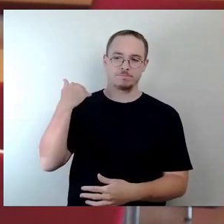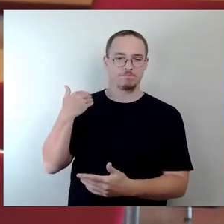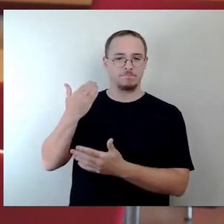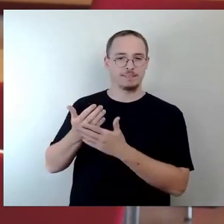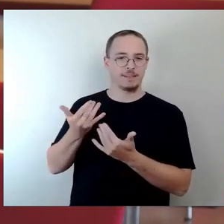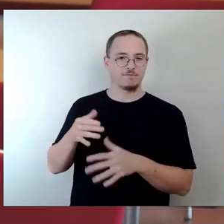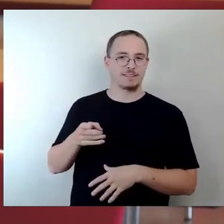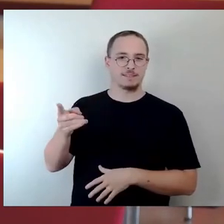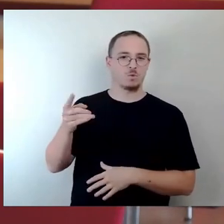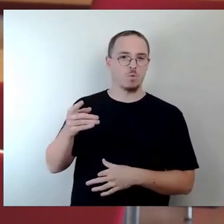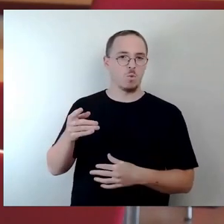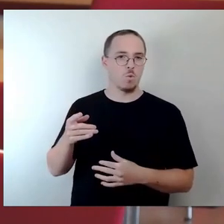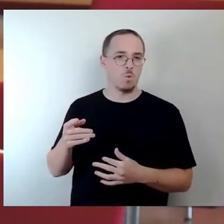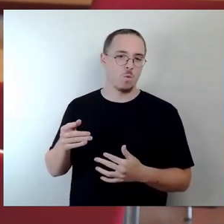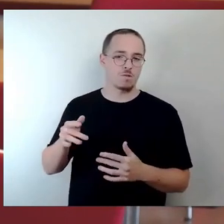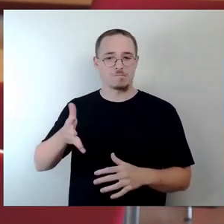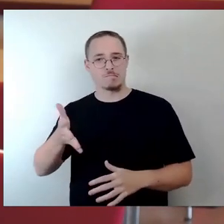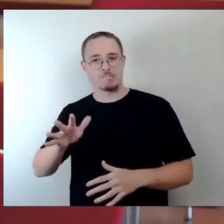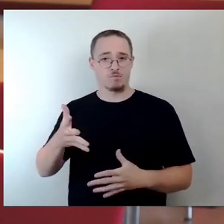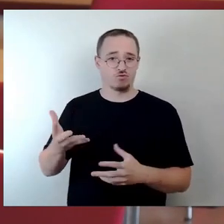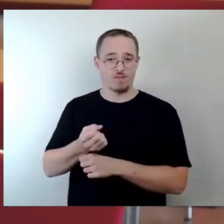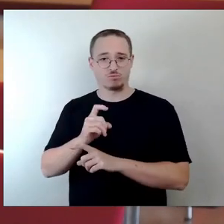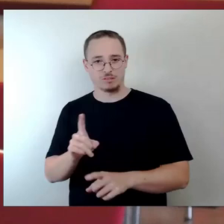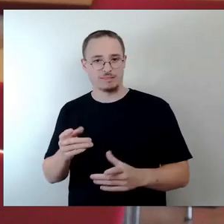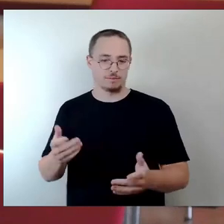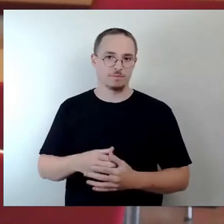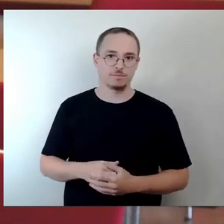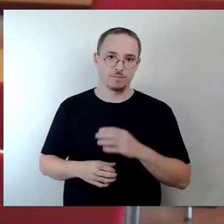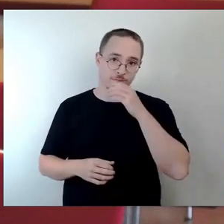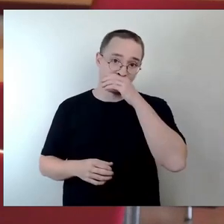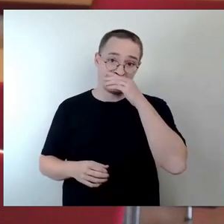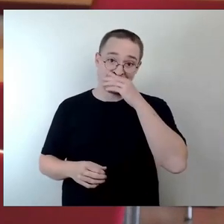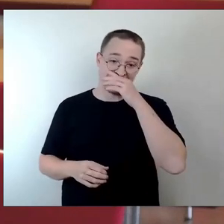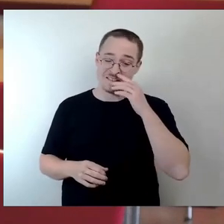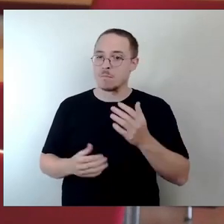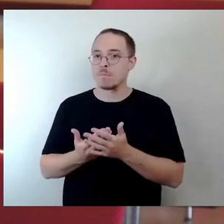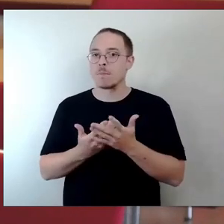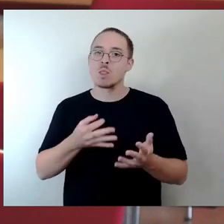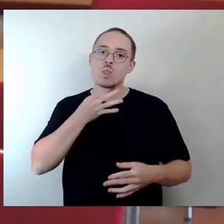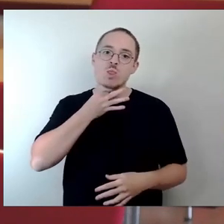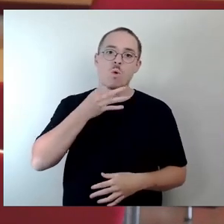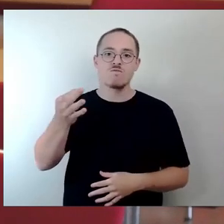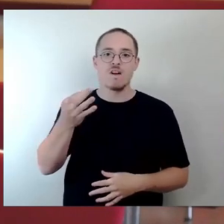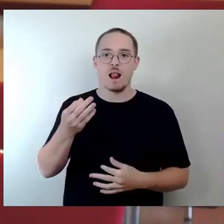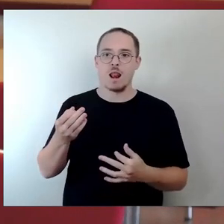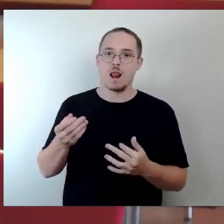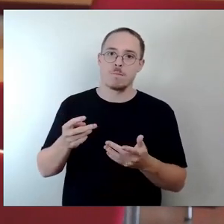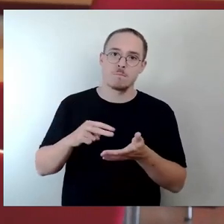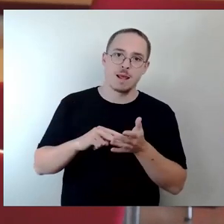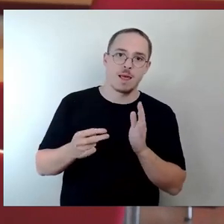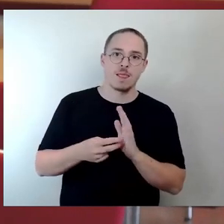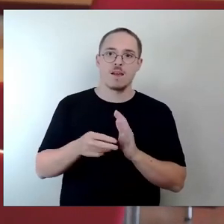Pegelbegrenzung, Änderung der aufbauten, Notfallpläne für Hochwasserumquartierung von Internatsschülern, Vorverlegung der